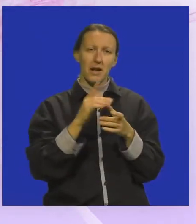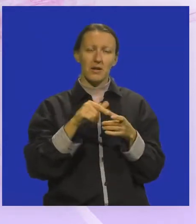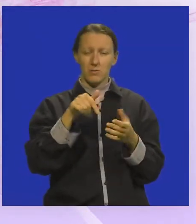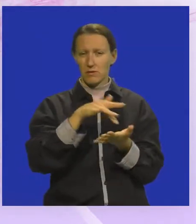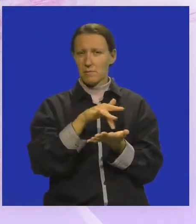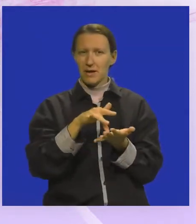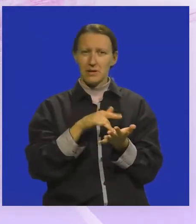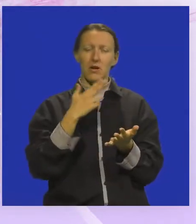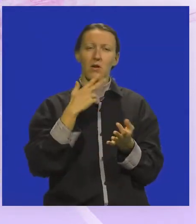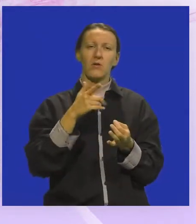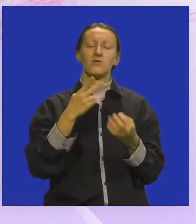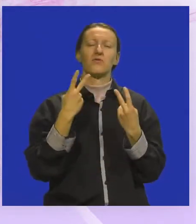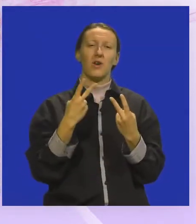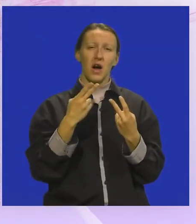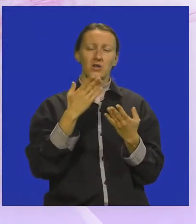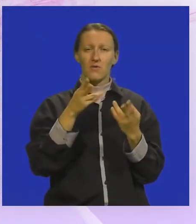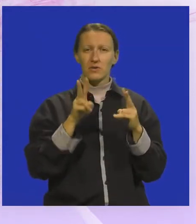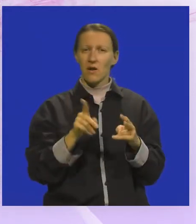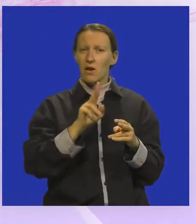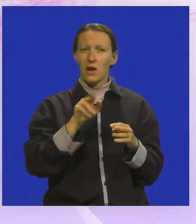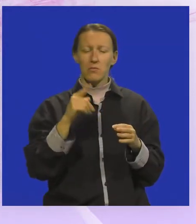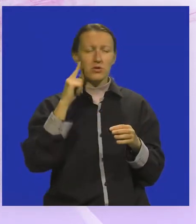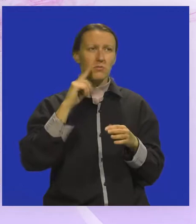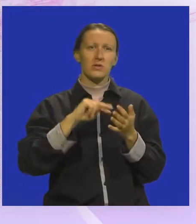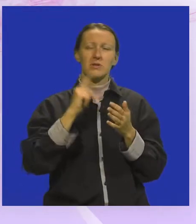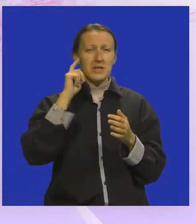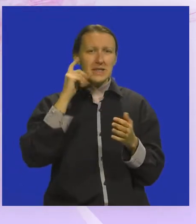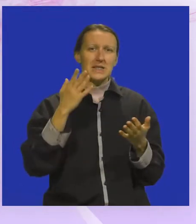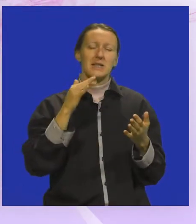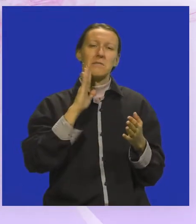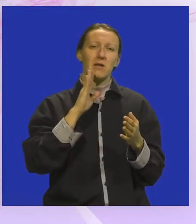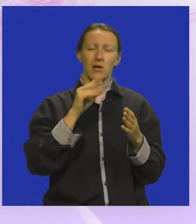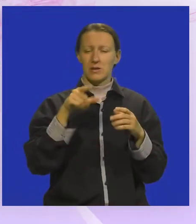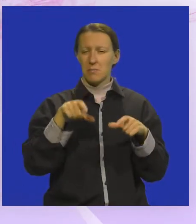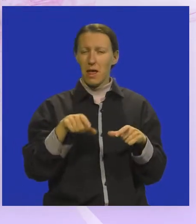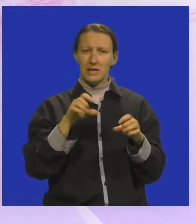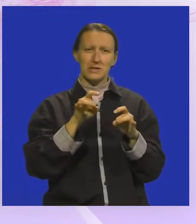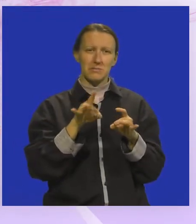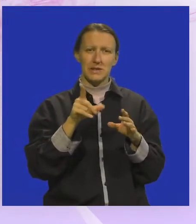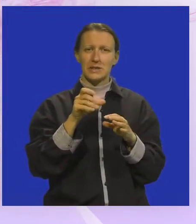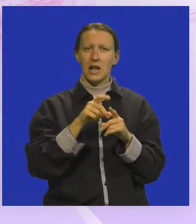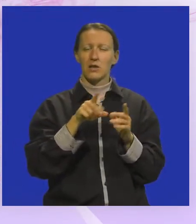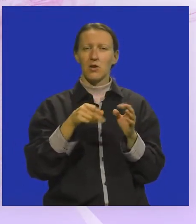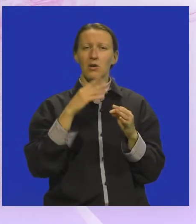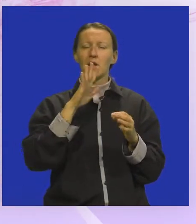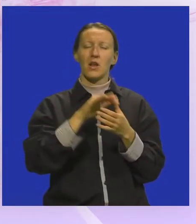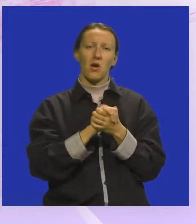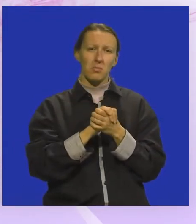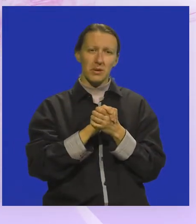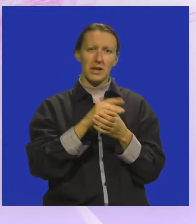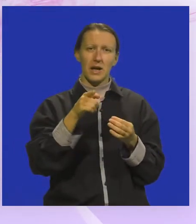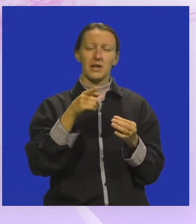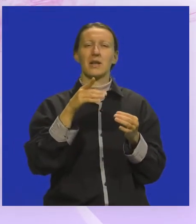urbanim područjima koje su izaznito bitne. Stvarno ne možemo zamisliti Medulinsku placu bez ladonje i njenog prijatelja